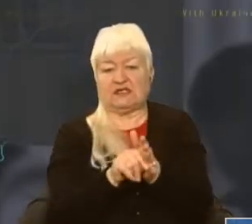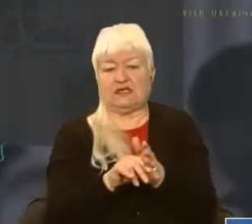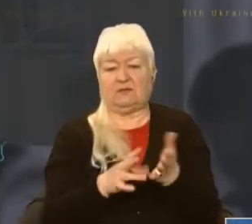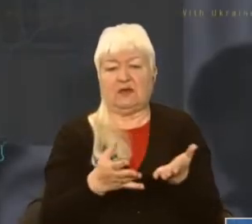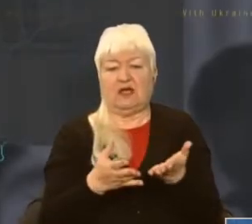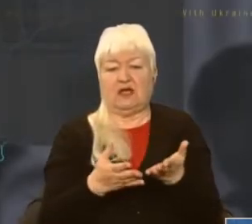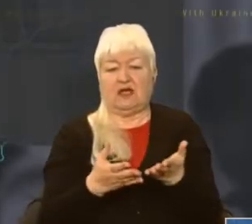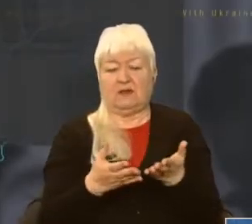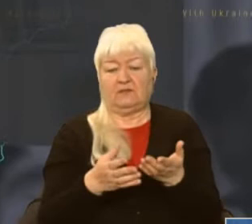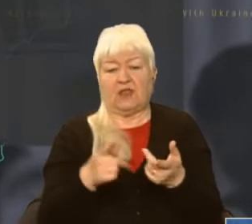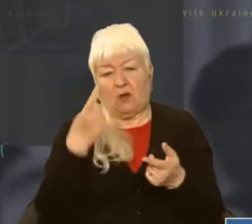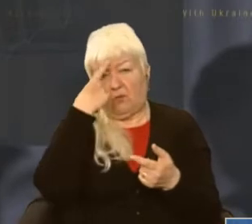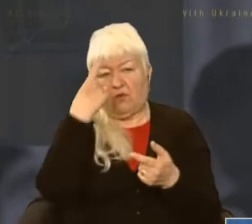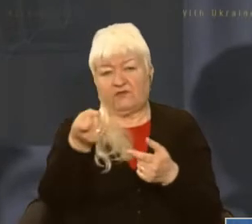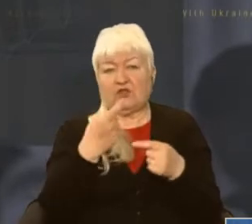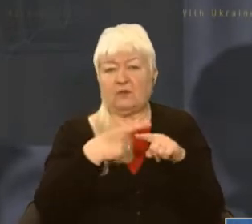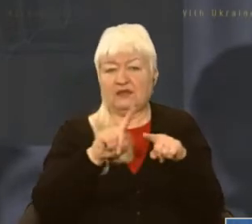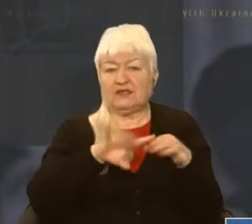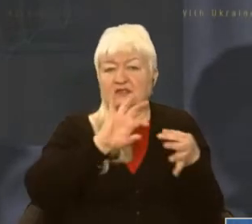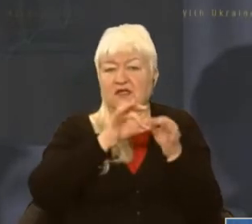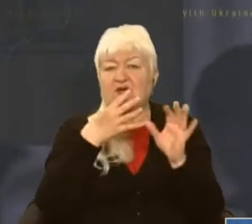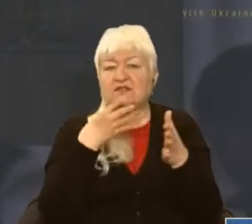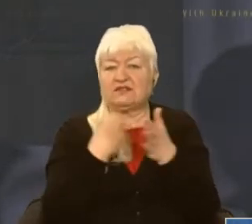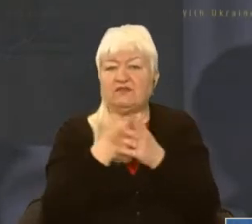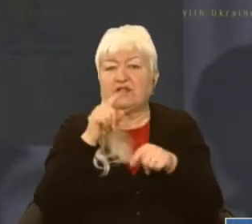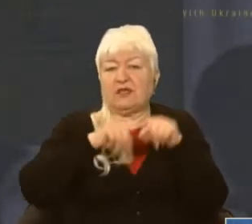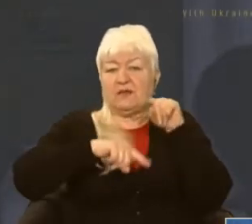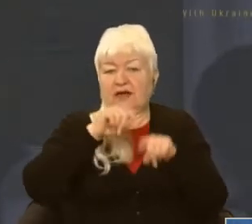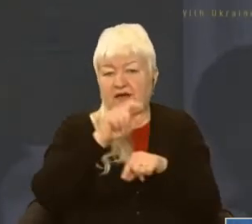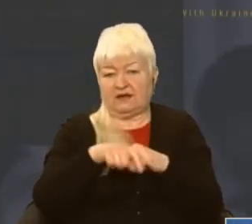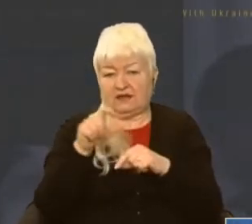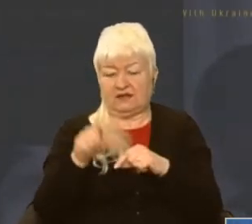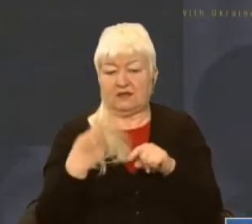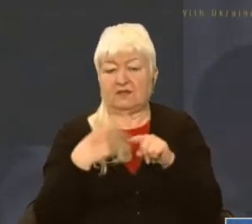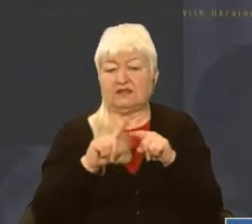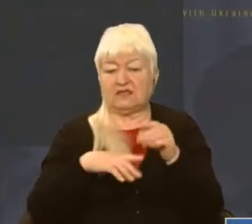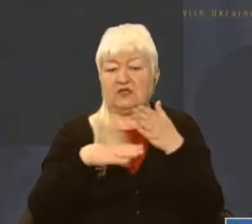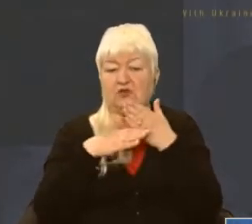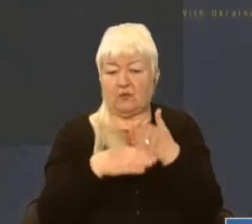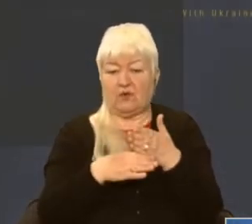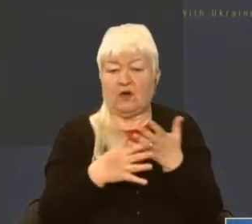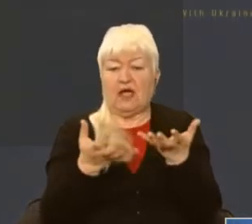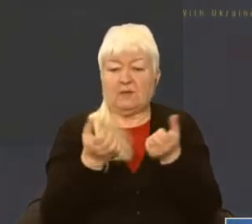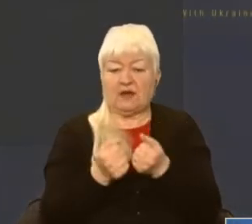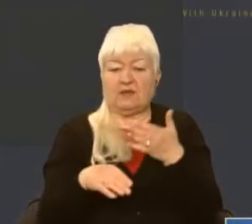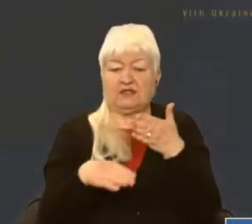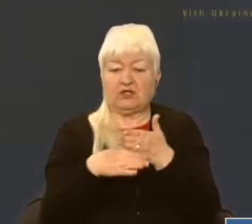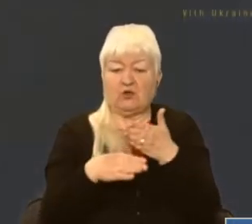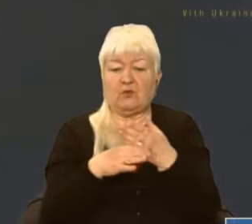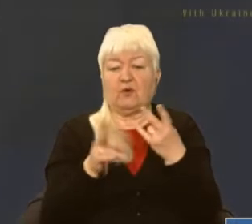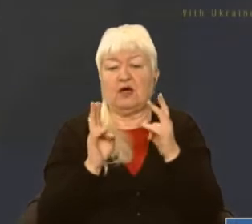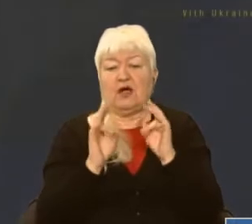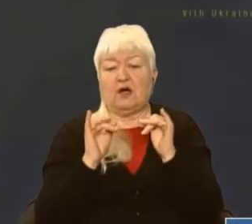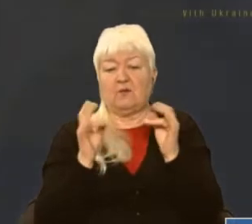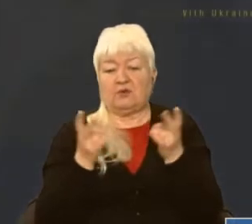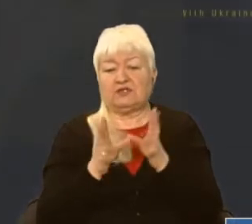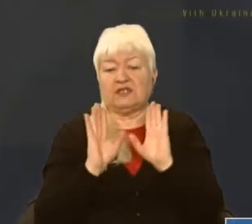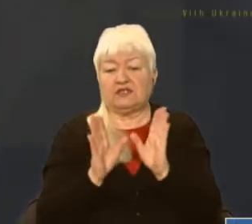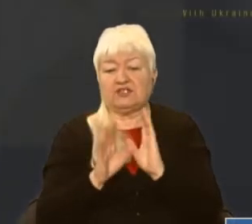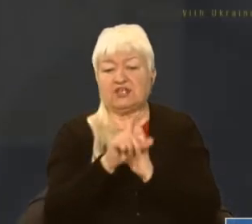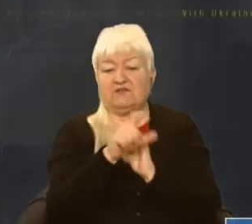чому, повідомити ці деталі своїм рідним та близьким. Це допомога. Приймати допомогу потрібно лише від